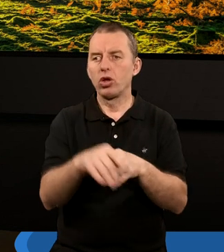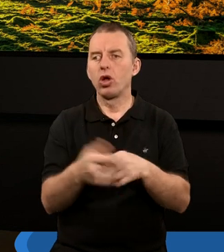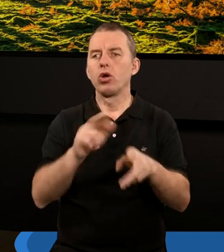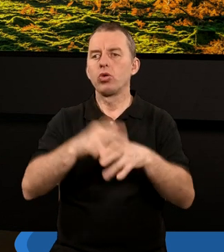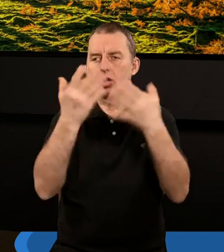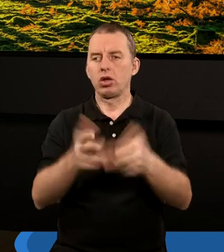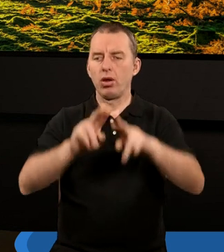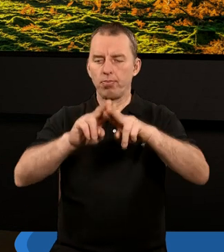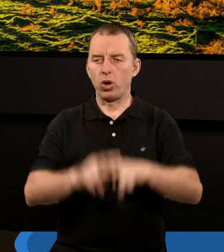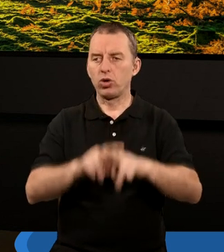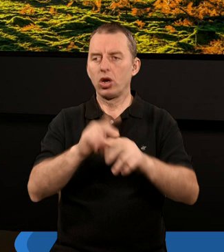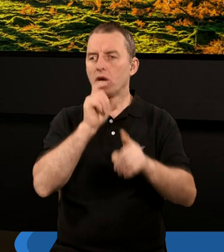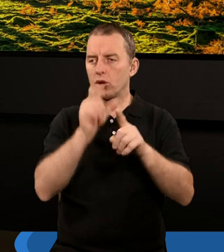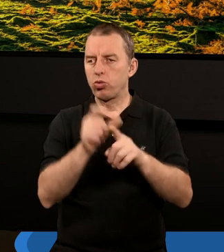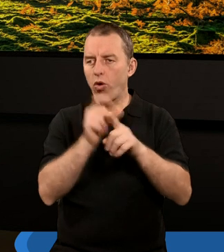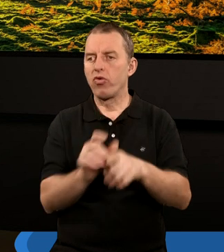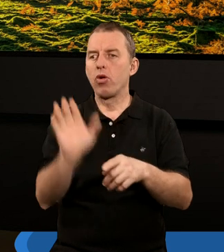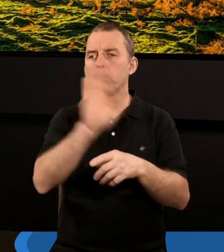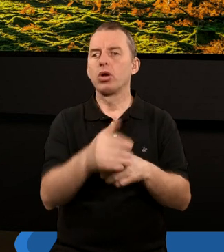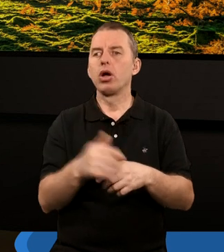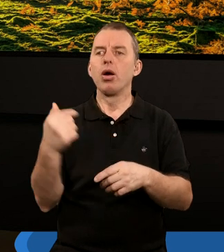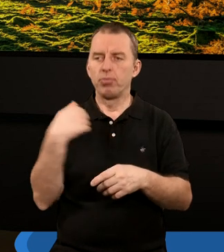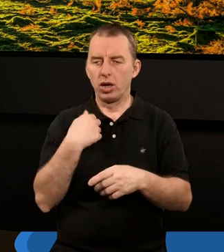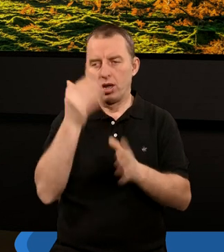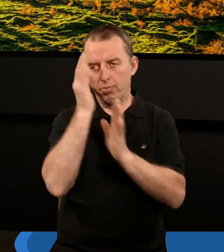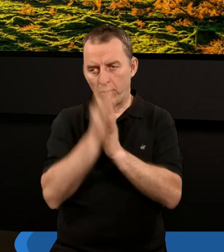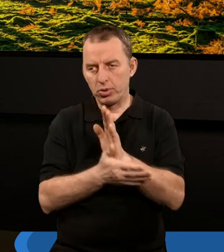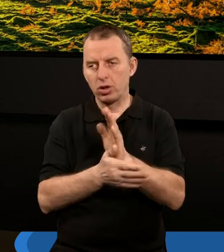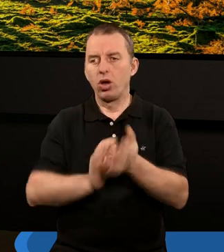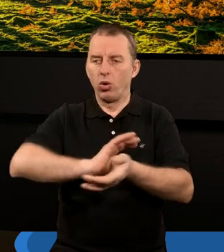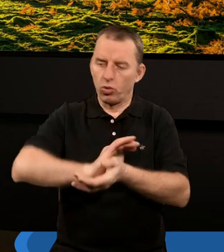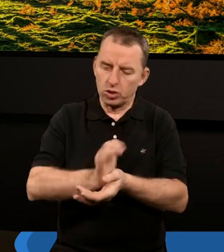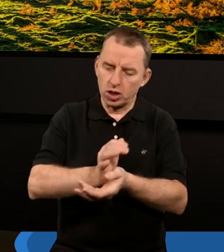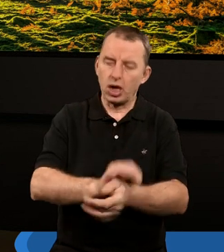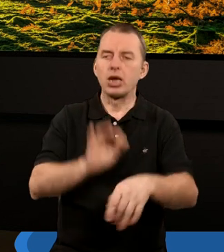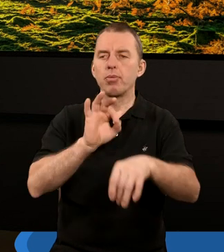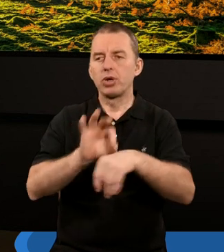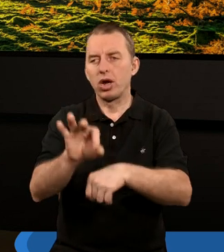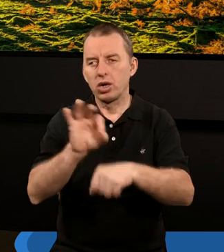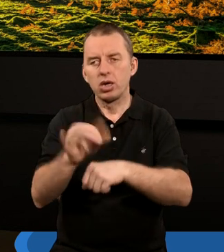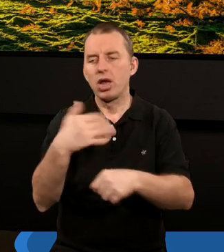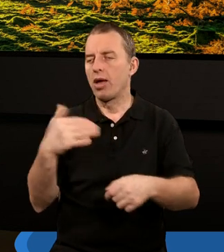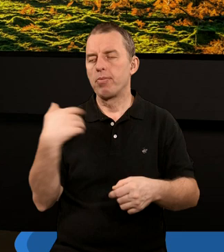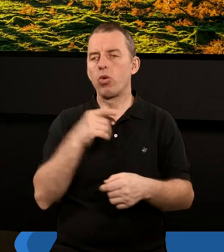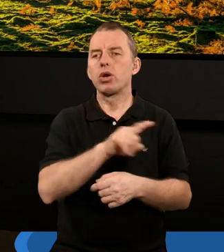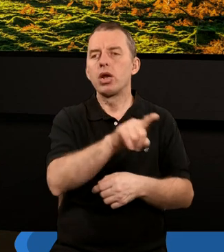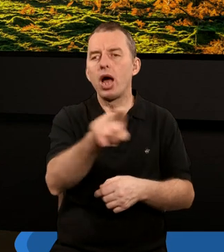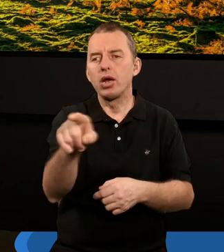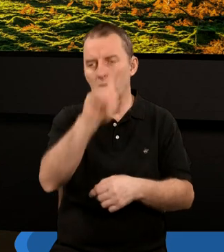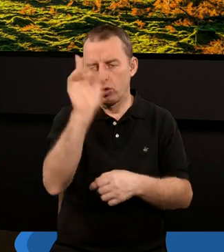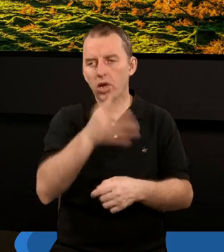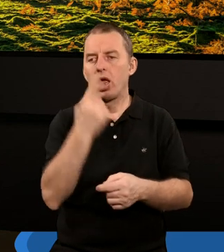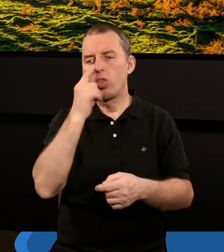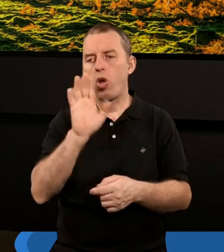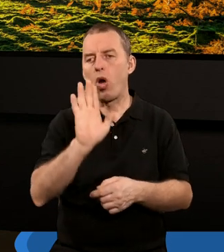ci, którzy chcieli pozostać wierni Słowu Bożemu, no byli po prostu uciskani, prześladowani, nie było dla nich dla